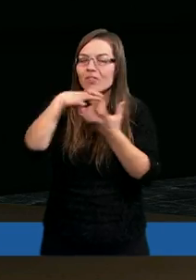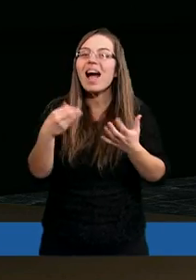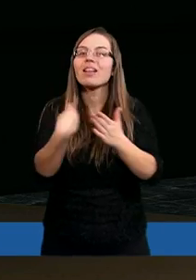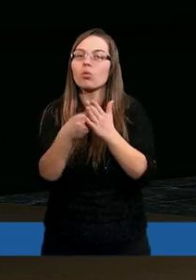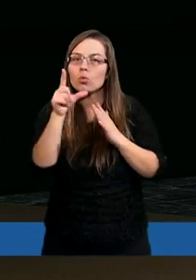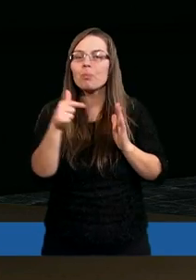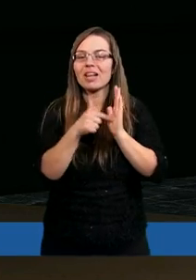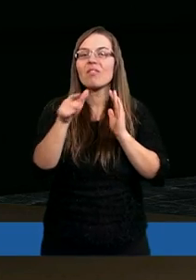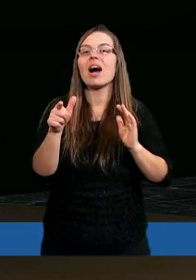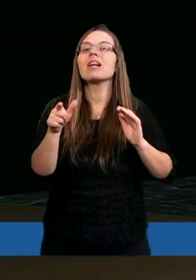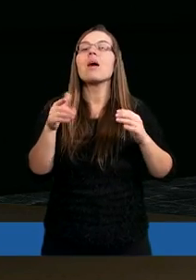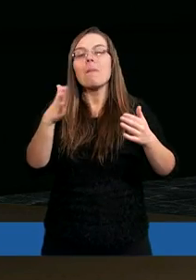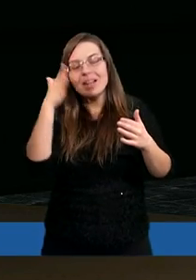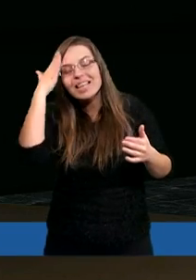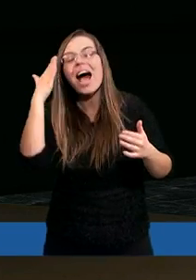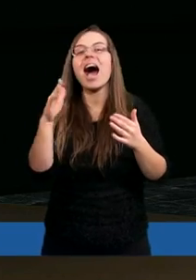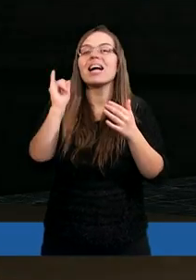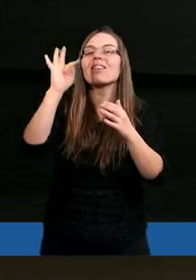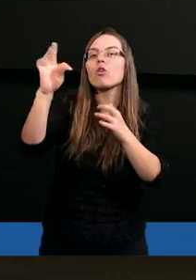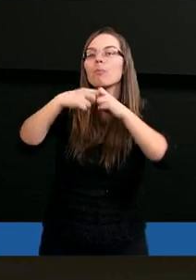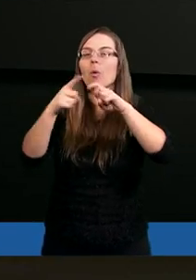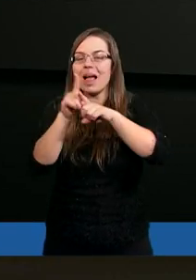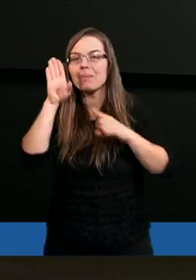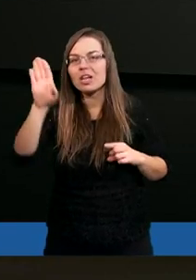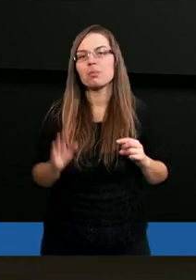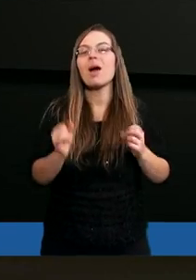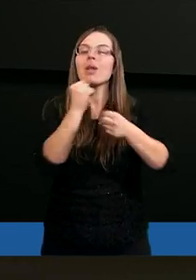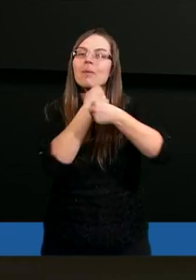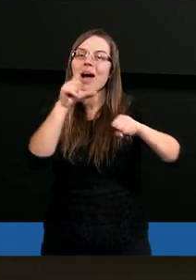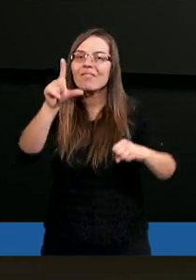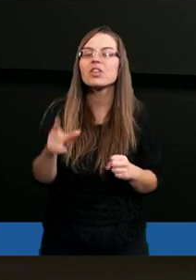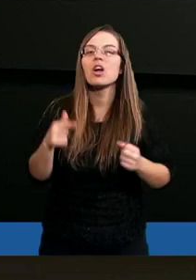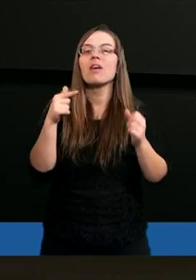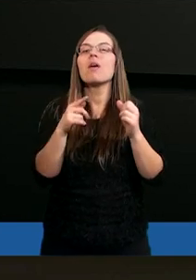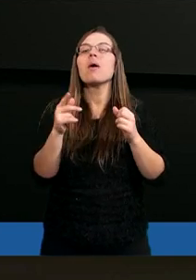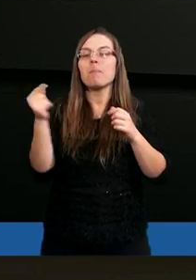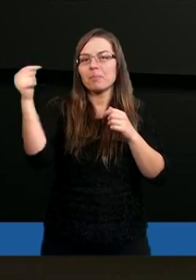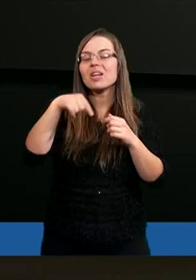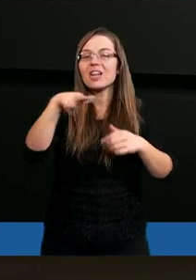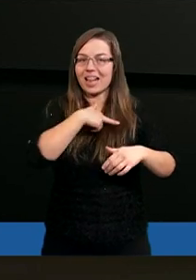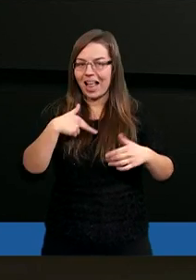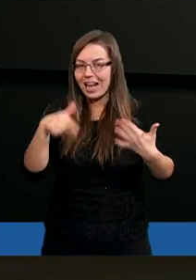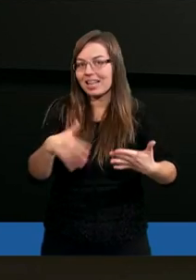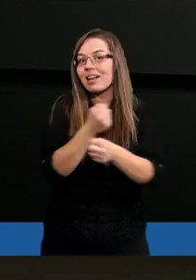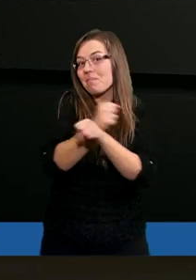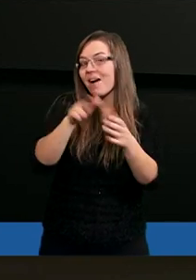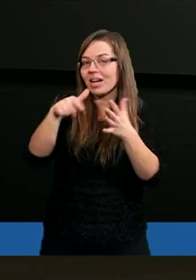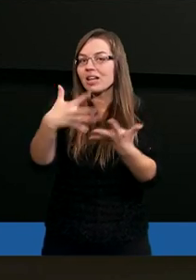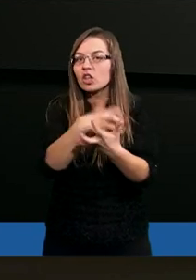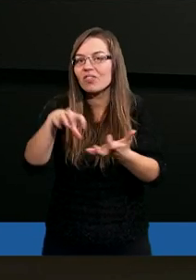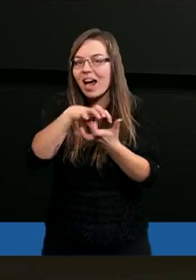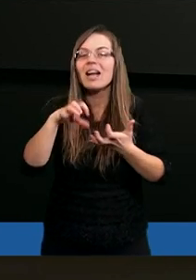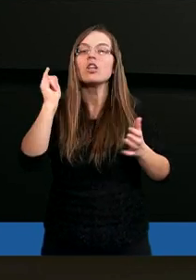świata wziął na swoje barki. Tak, Zbawiciel przyszedł na ten świat i